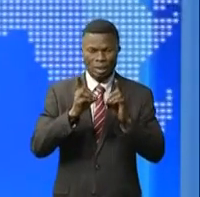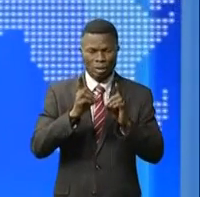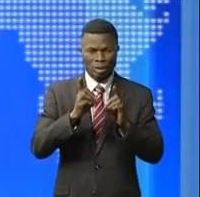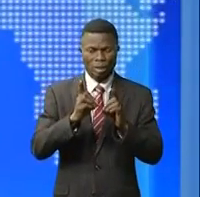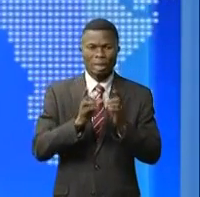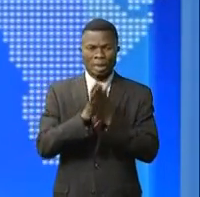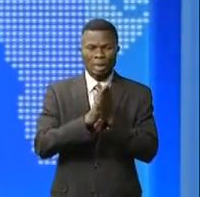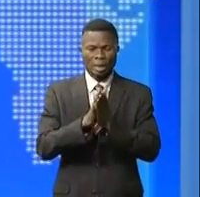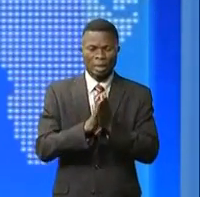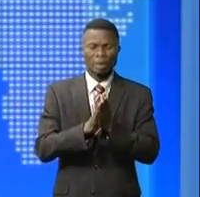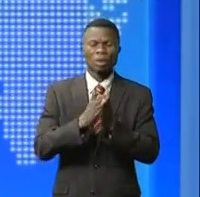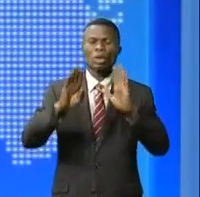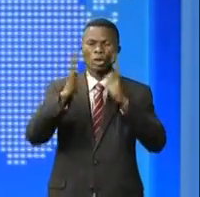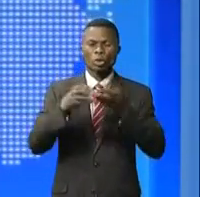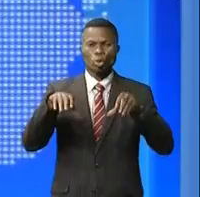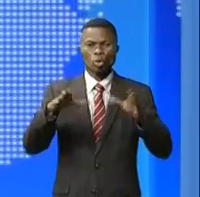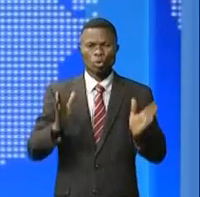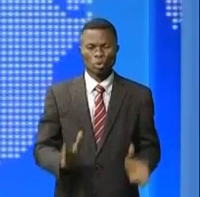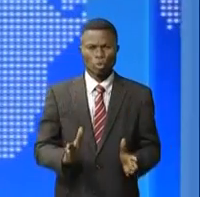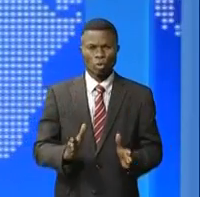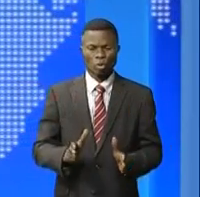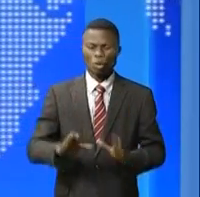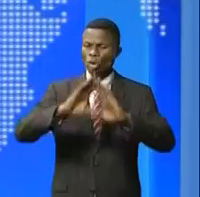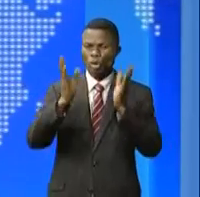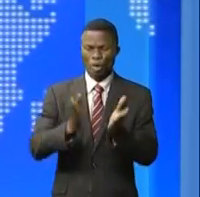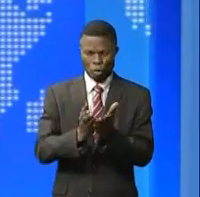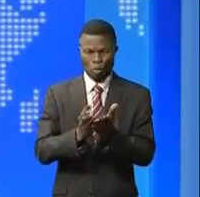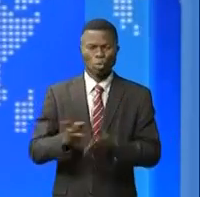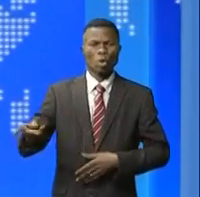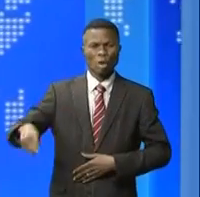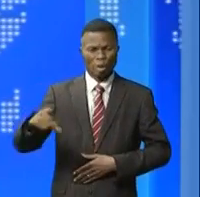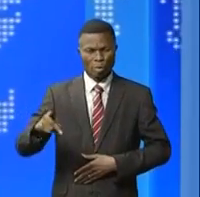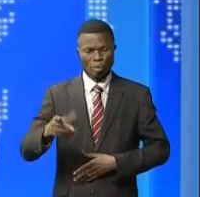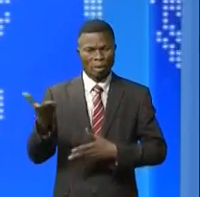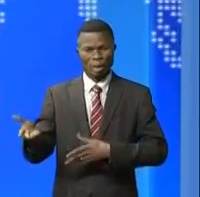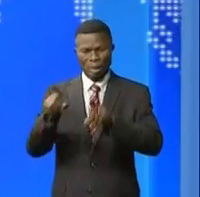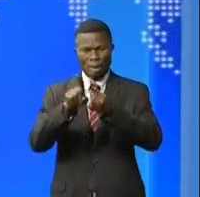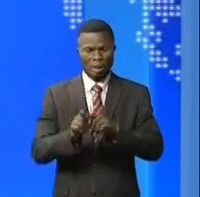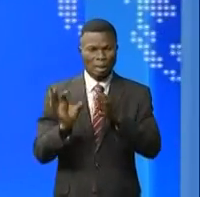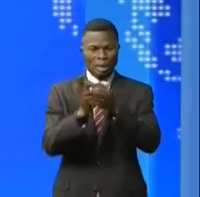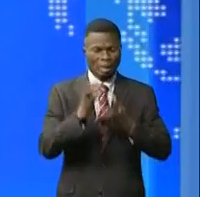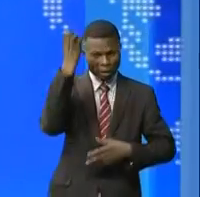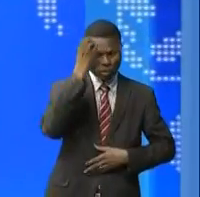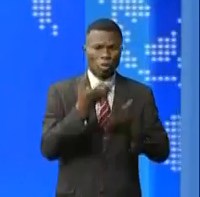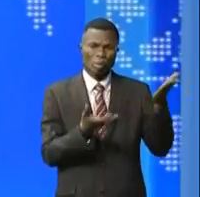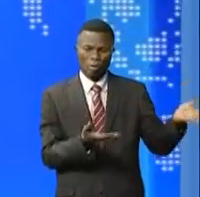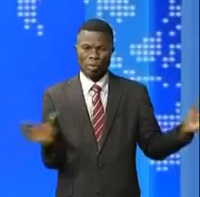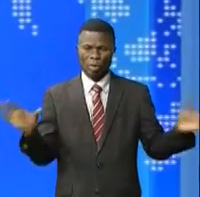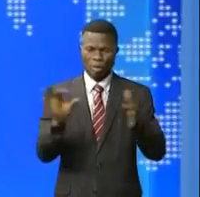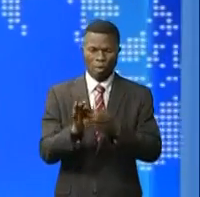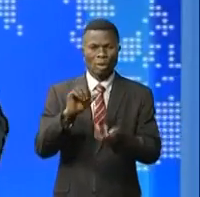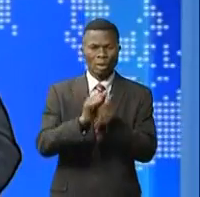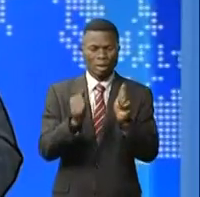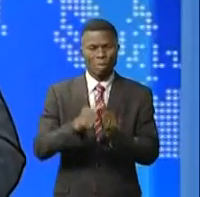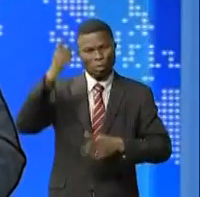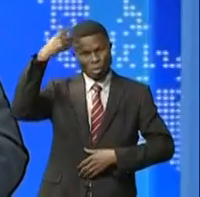autour d'une même table tous les Congolais de toutes les tendances confondues. D'une part, est l'Union européenne. D'autre part, les questions